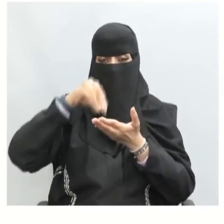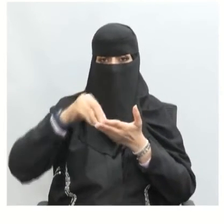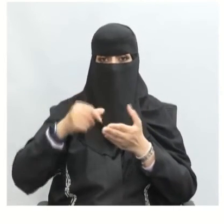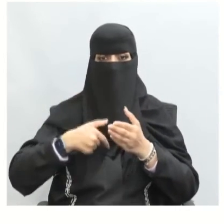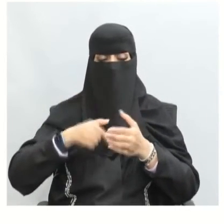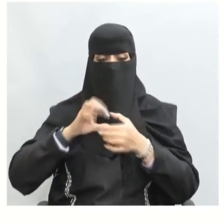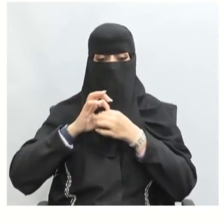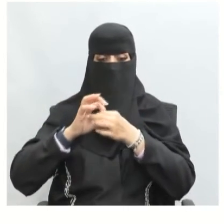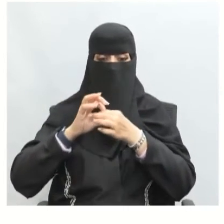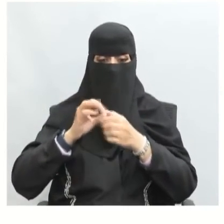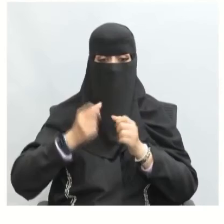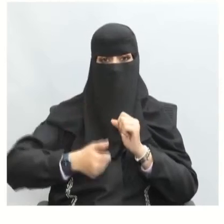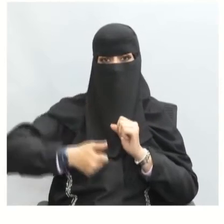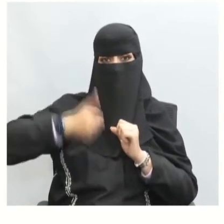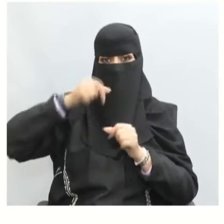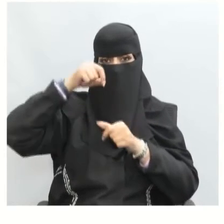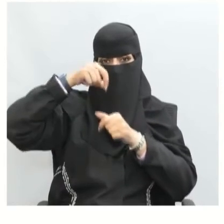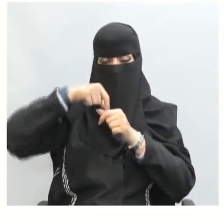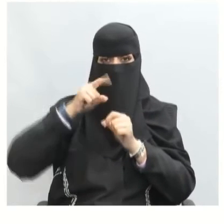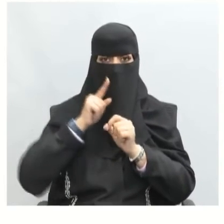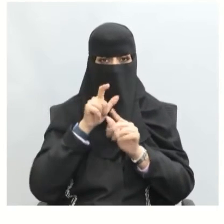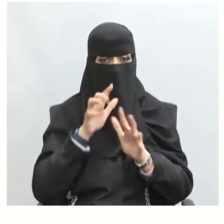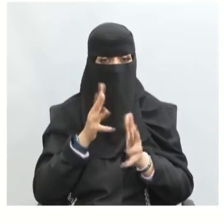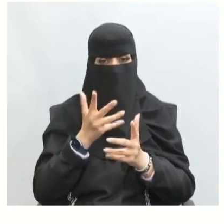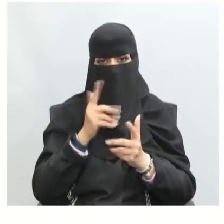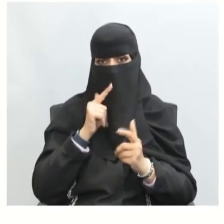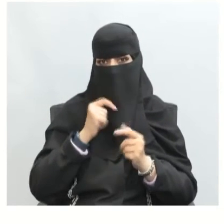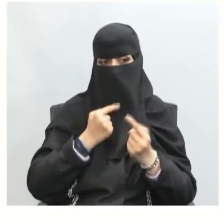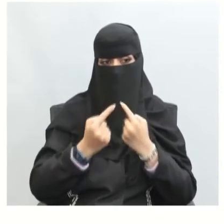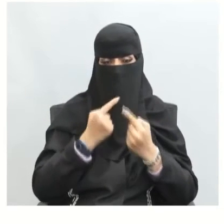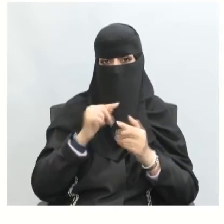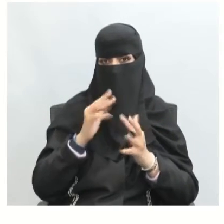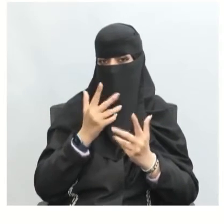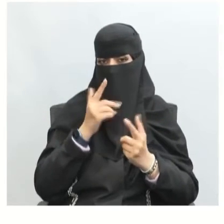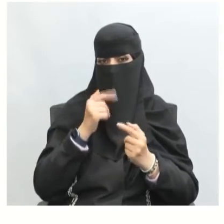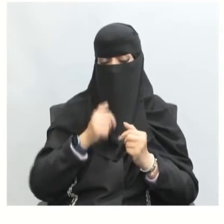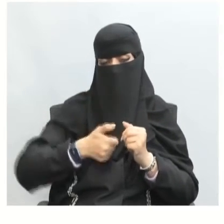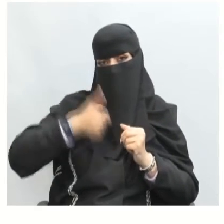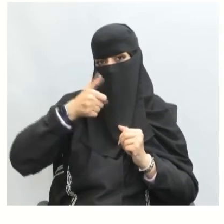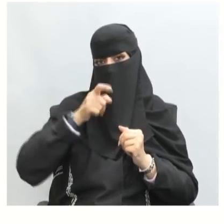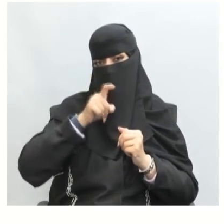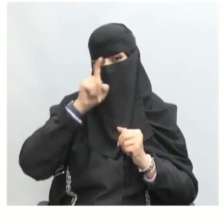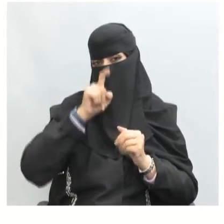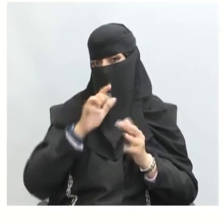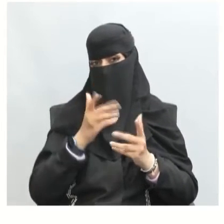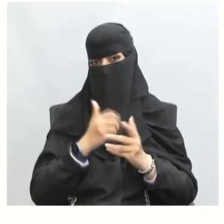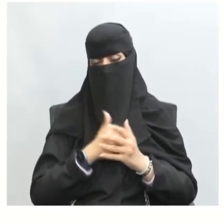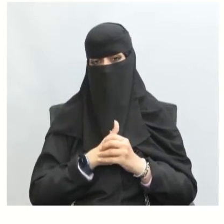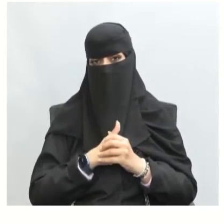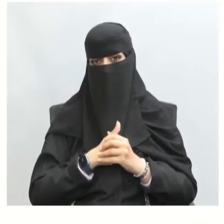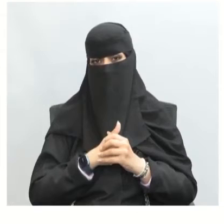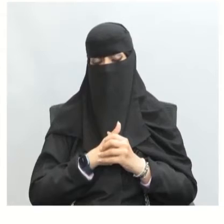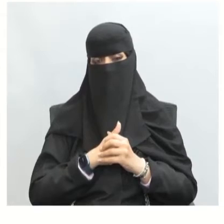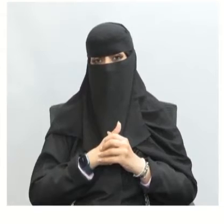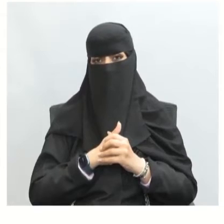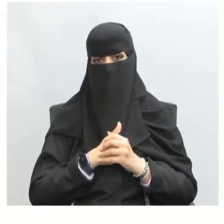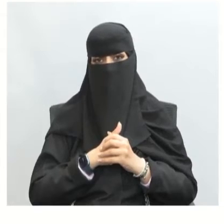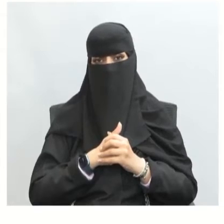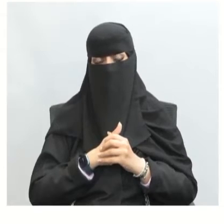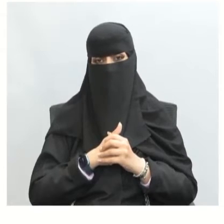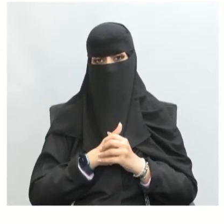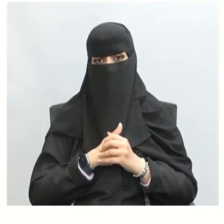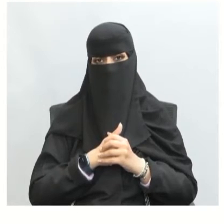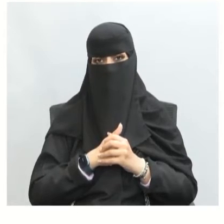يكون الحوار وسيلة اتصال ناجحة في رأيك كيف يكون وسيلة